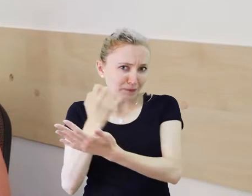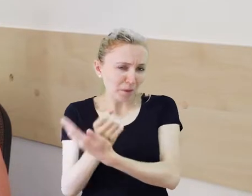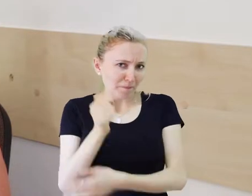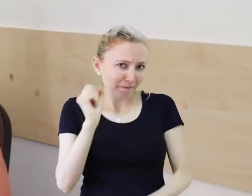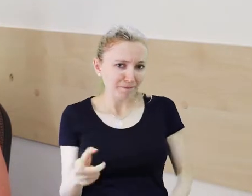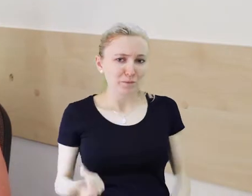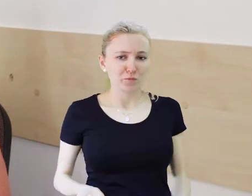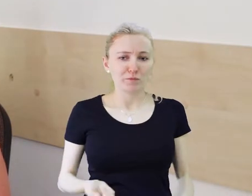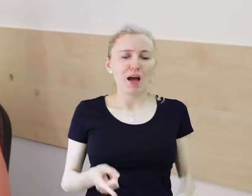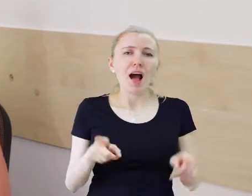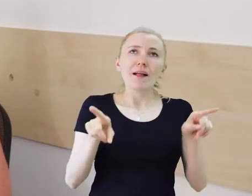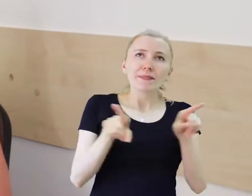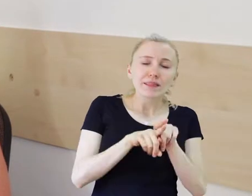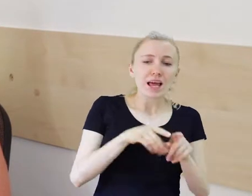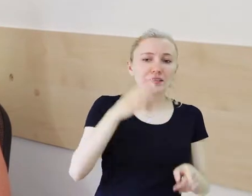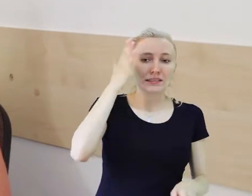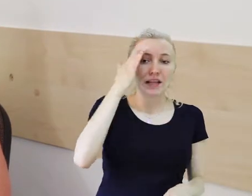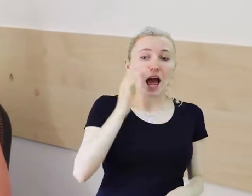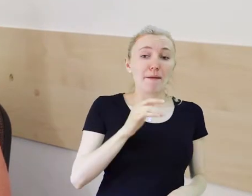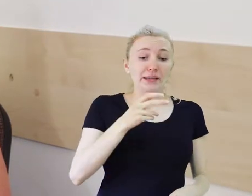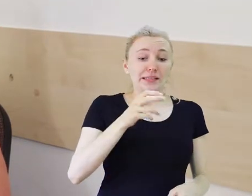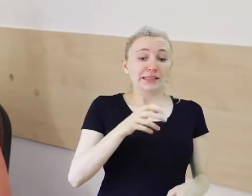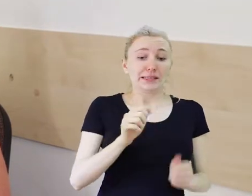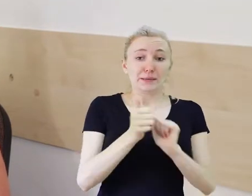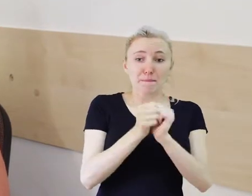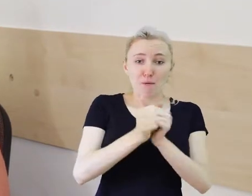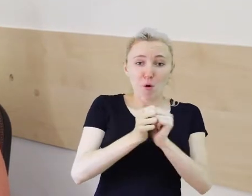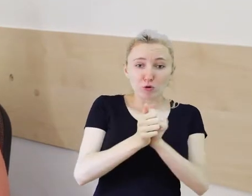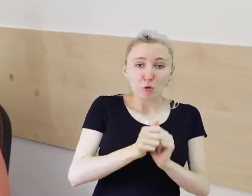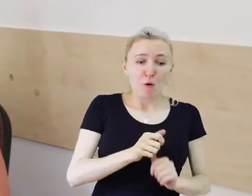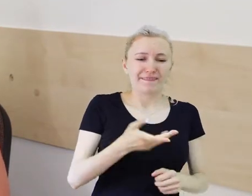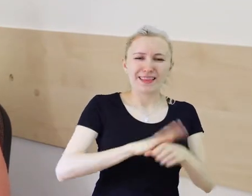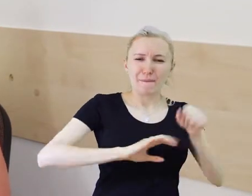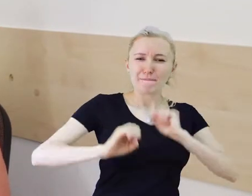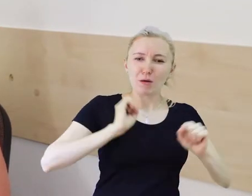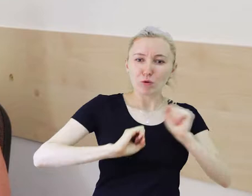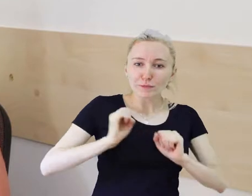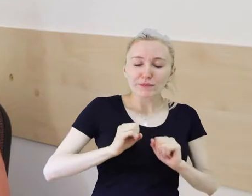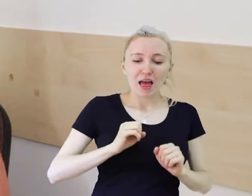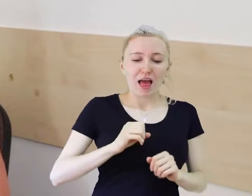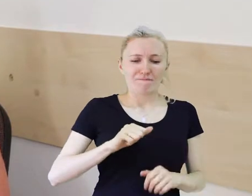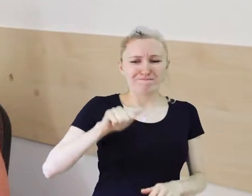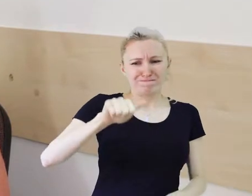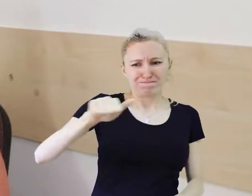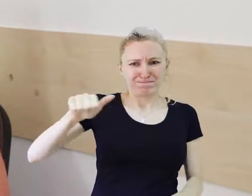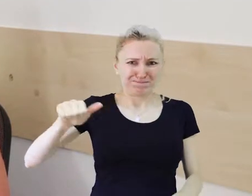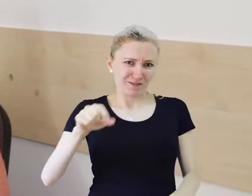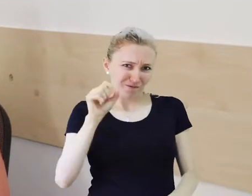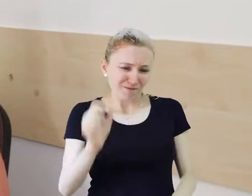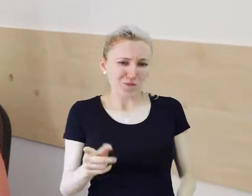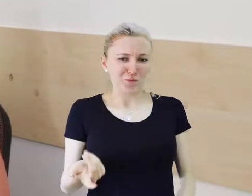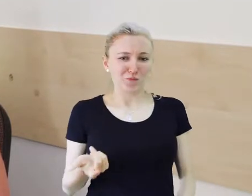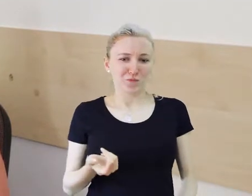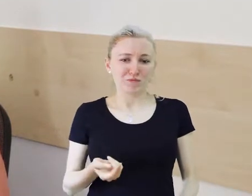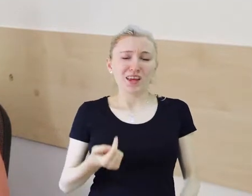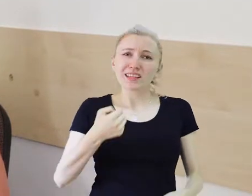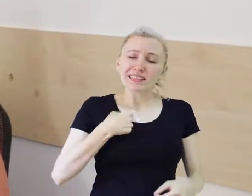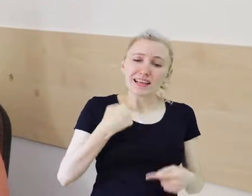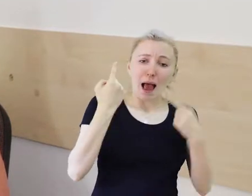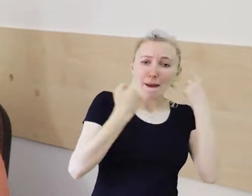niepełnosprawności zdobywają pierwsze miejsca. I myślę, że to odbudowywuje po prostu,